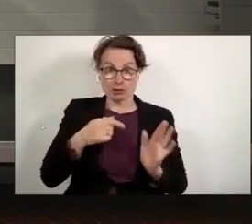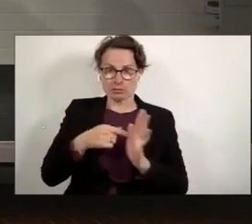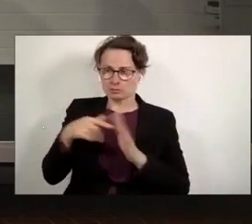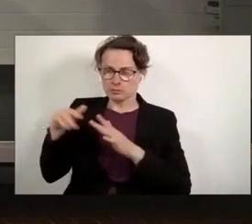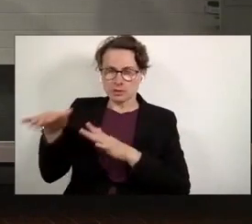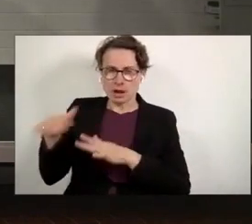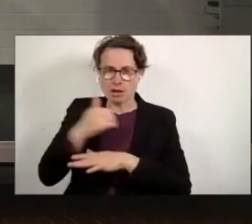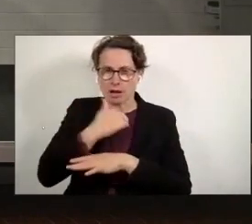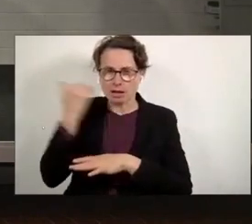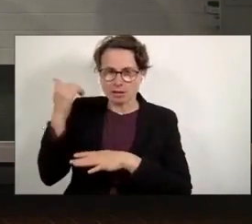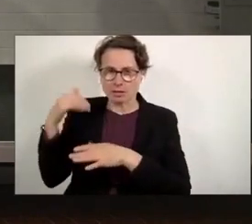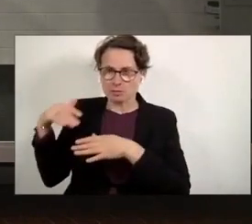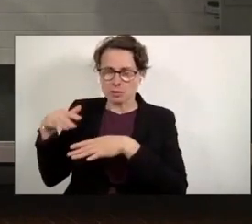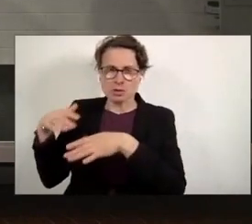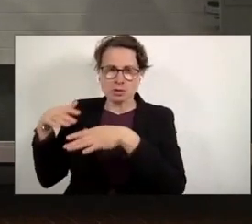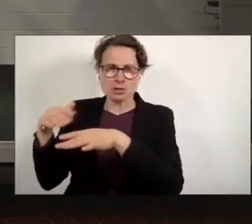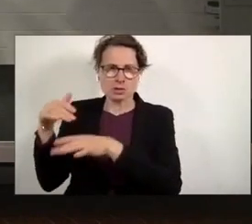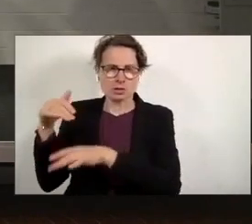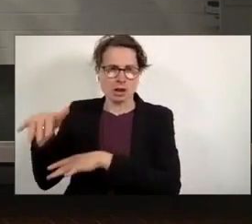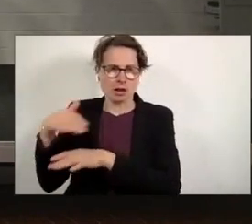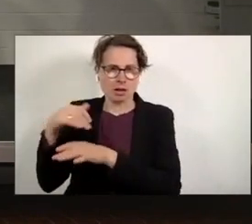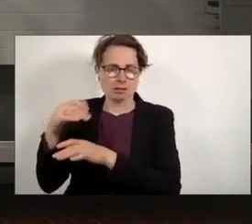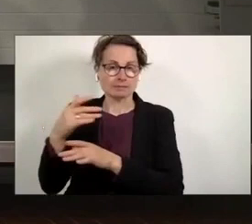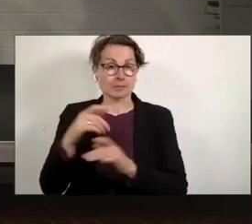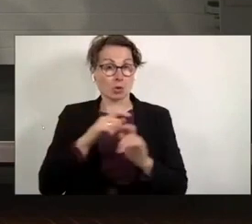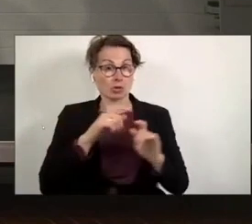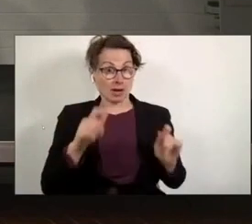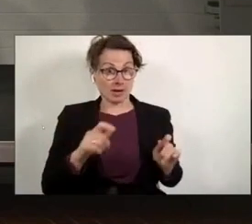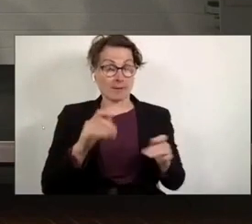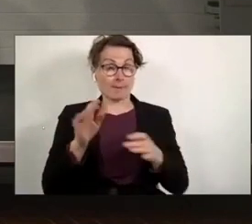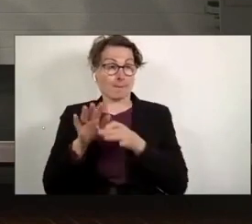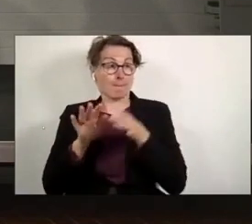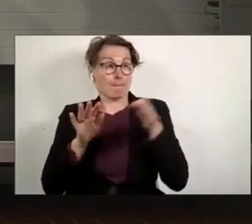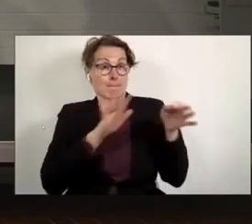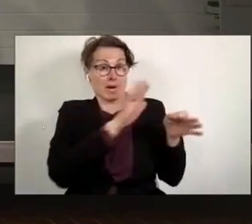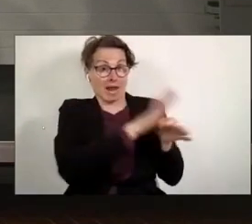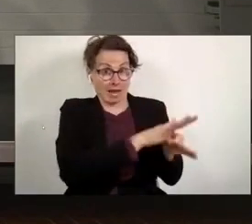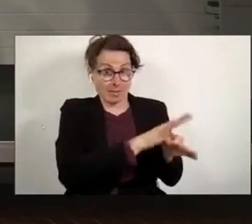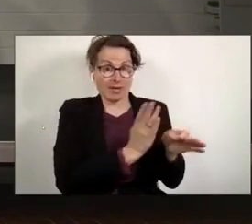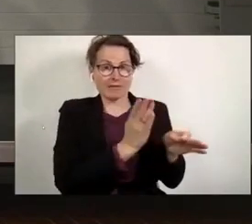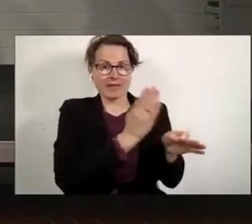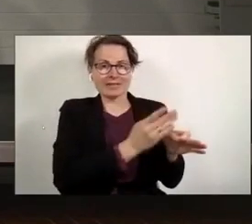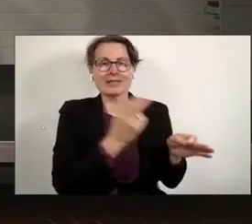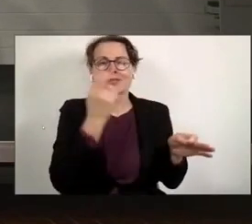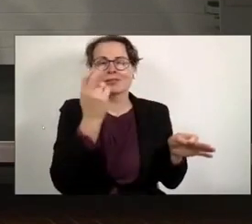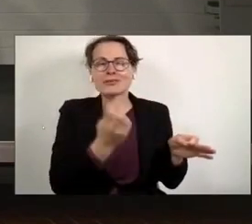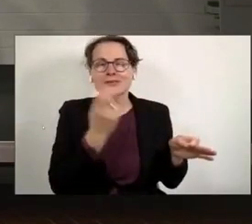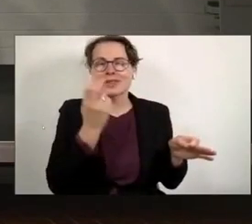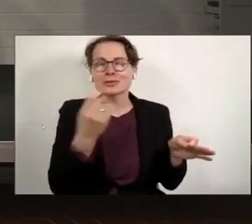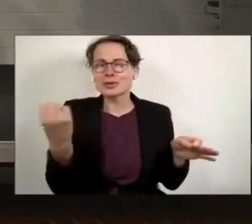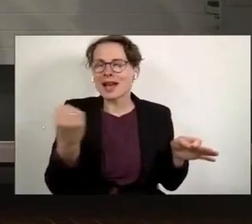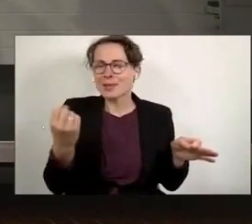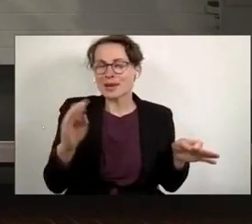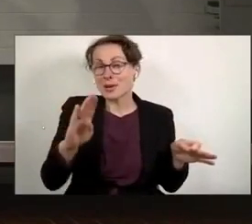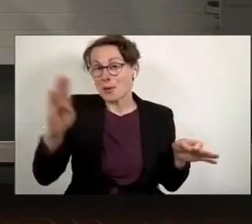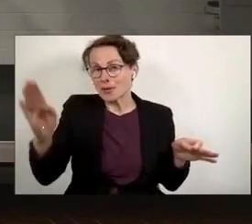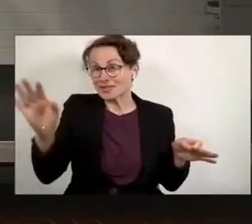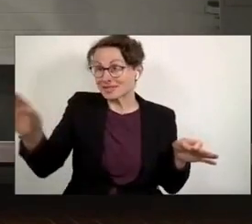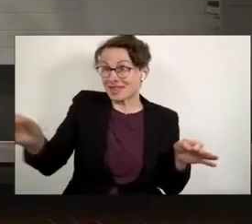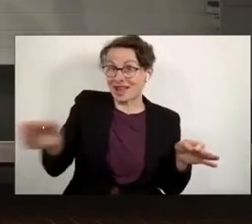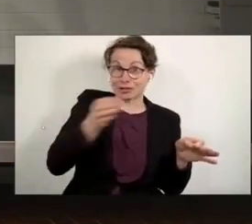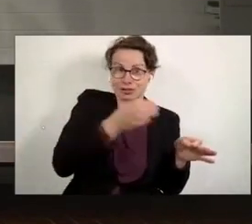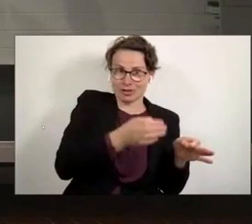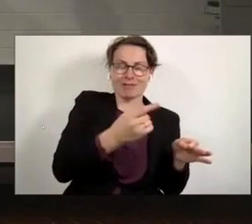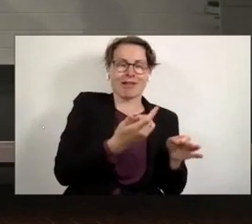Rassismus überwog. Unternehmen, die im Westen blieben, versuchten wiederum durch die Anstellung von ArbeiterInnen aus dem Osten die Löhne zu drücken,